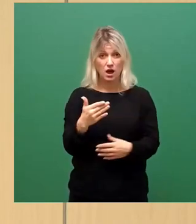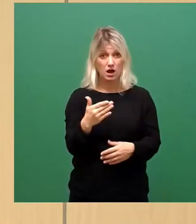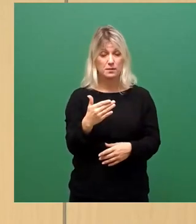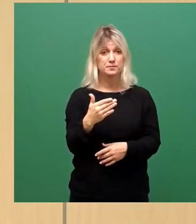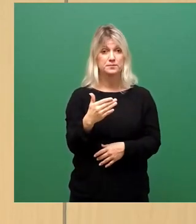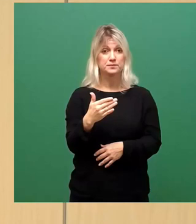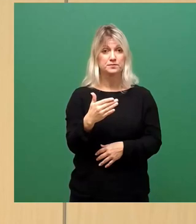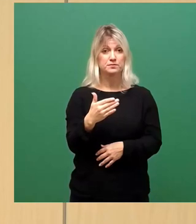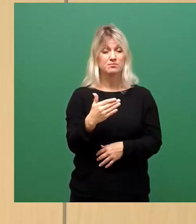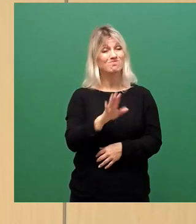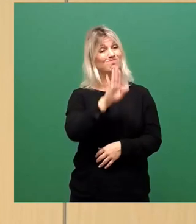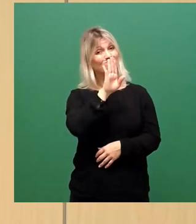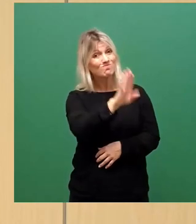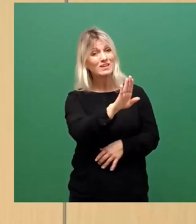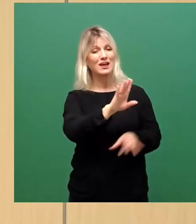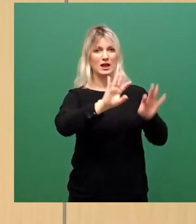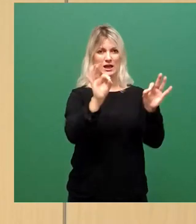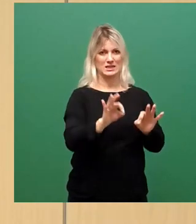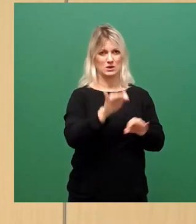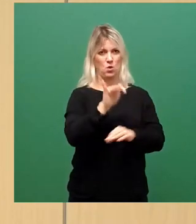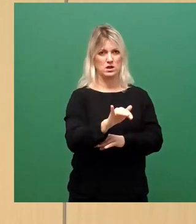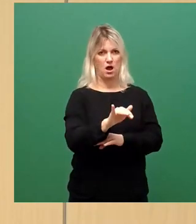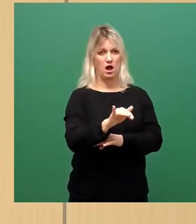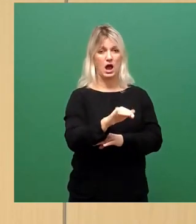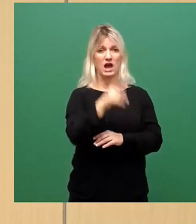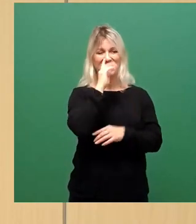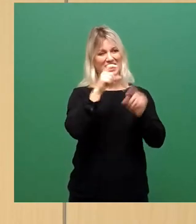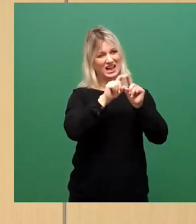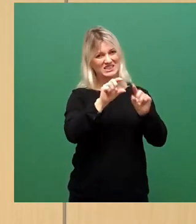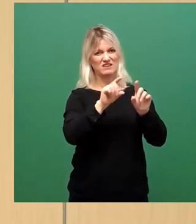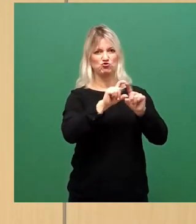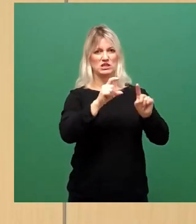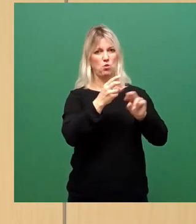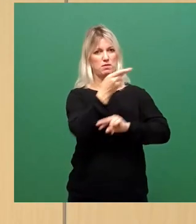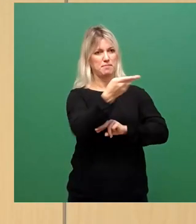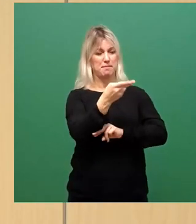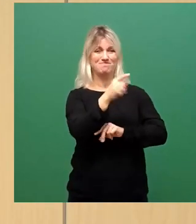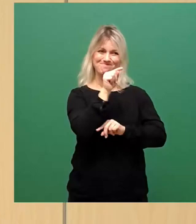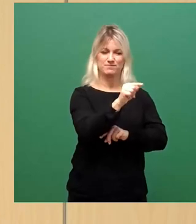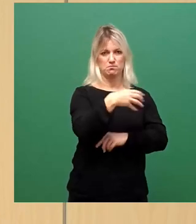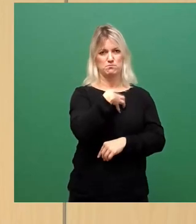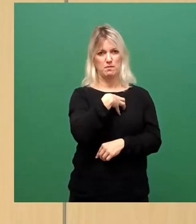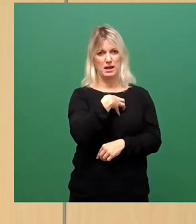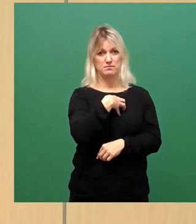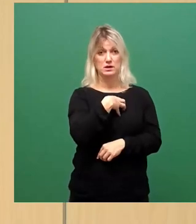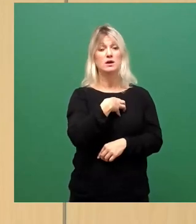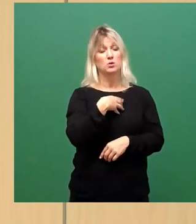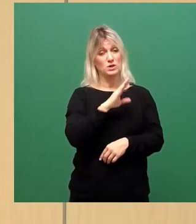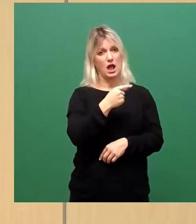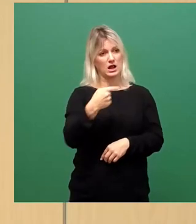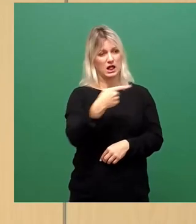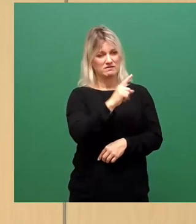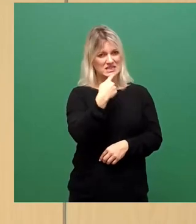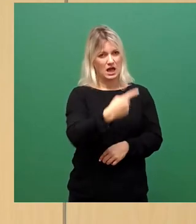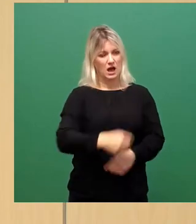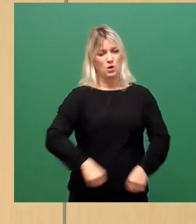der geht ein Risiko ein, auf der Intensivstation zu landen. Und das sind die Zahlen. Und Herr Gielke, das ist schon ein starkes Stück. Dass ich erst